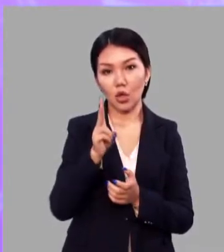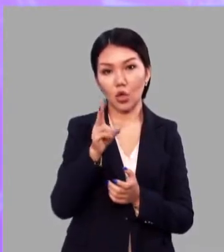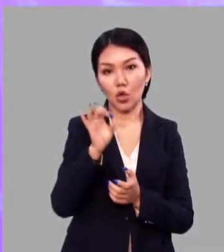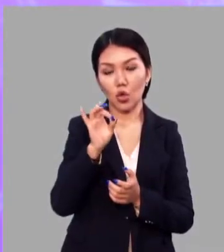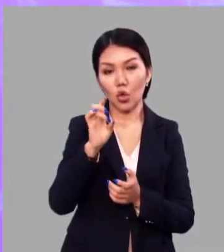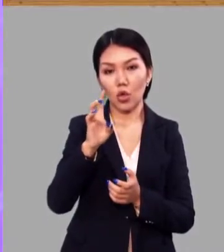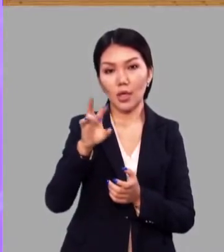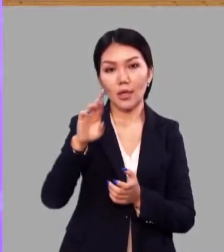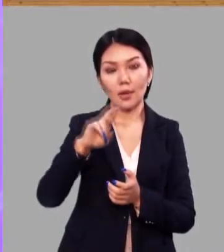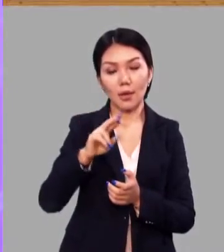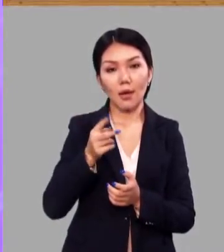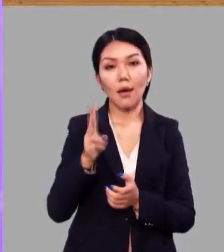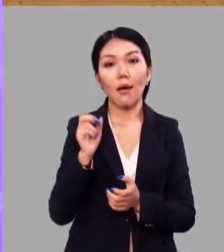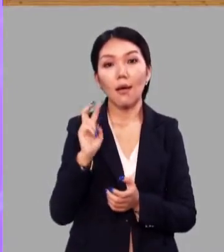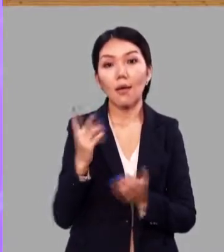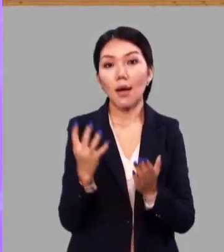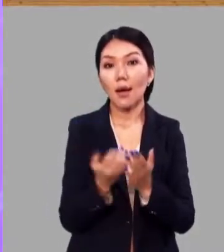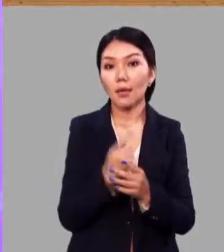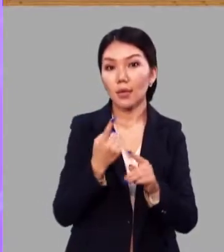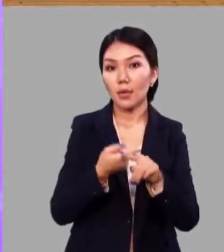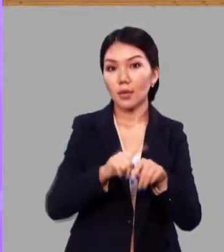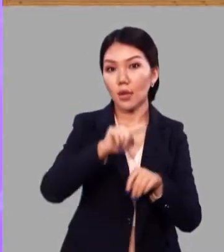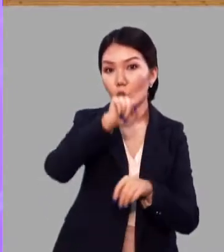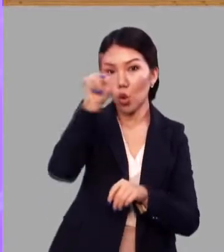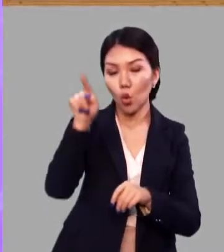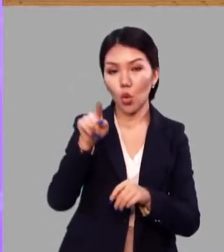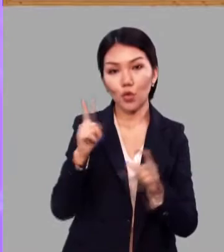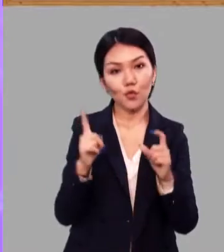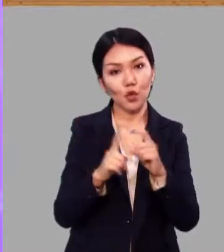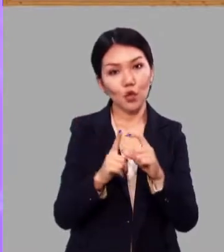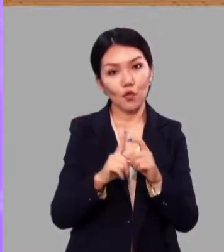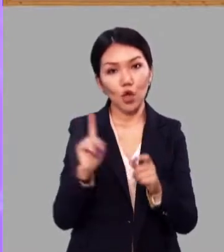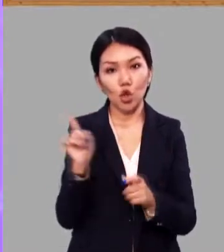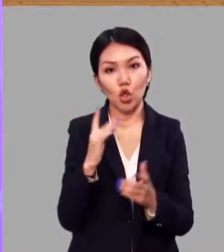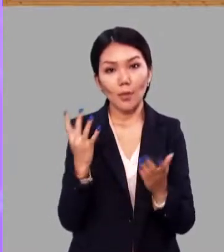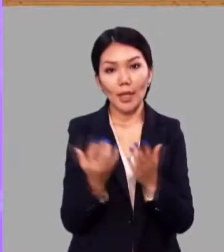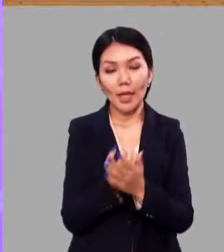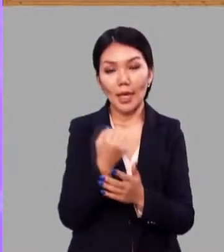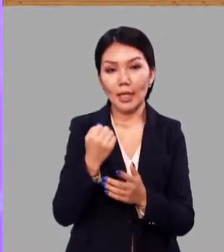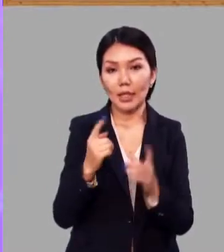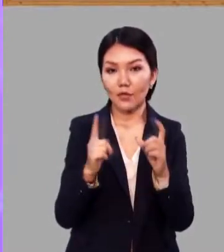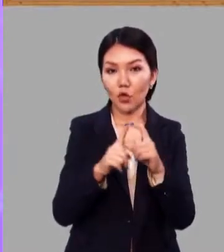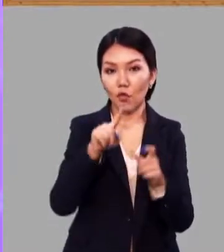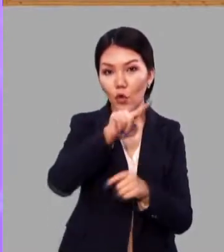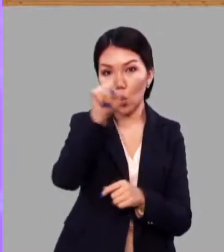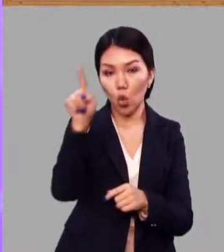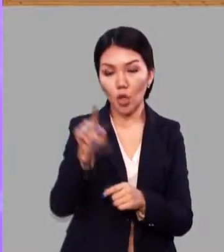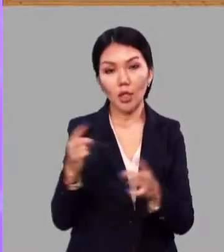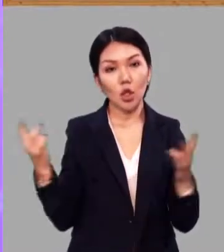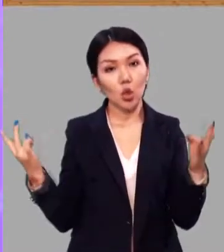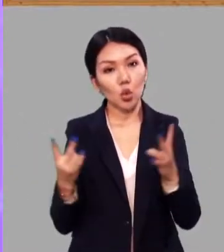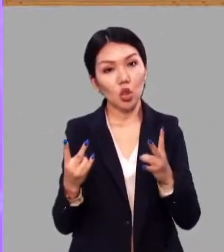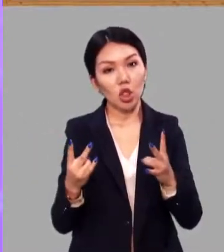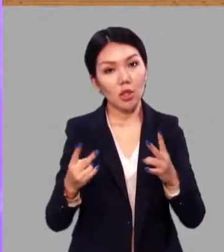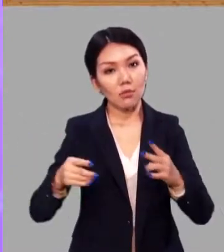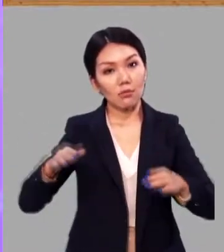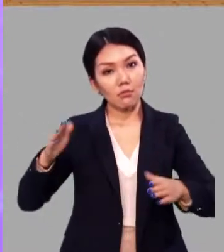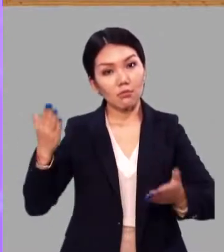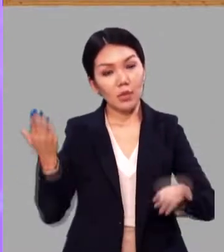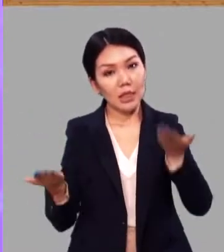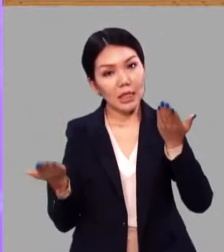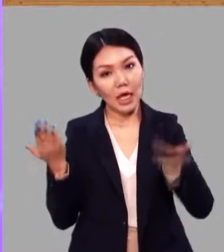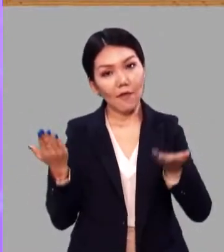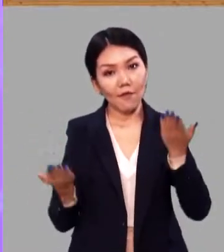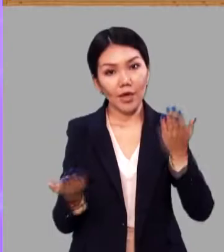А как же найти корень в слове? Чтобы найти в слове корень, нужно